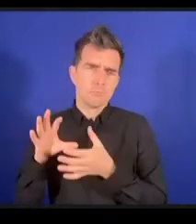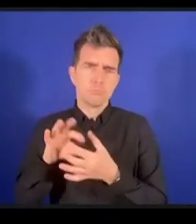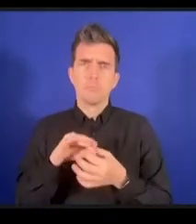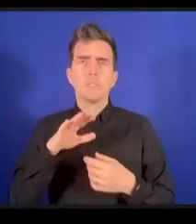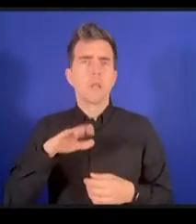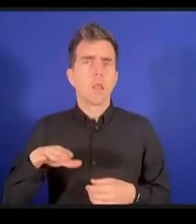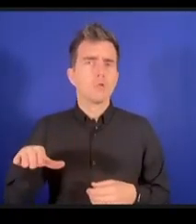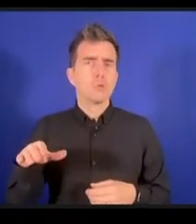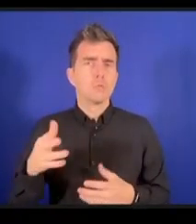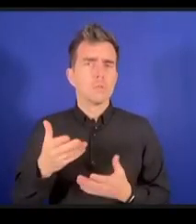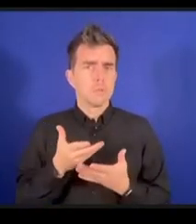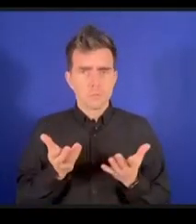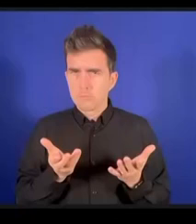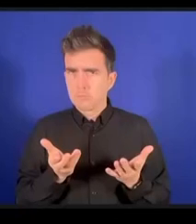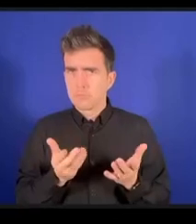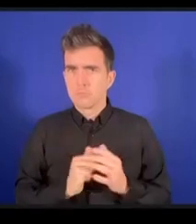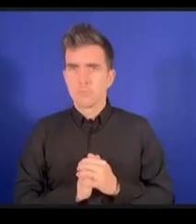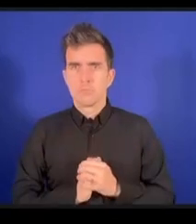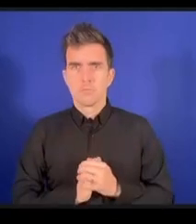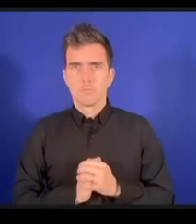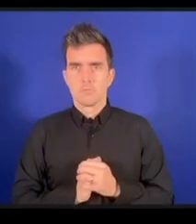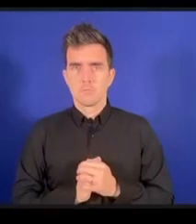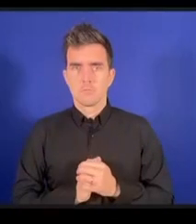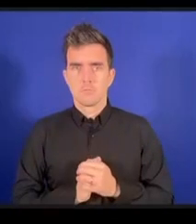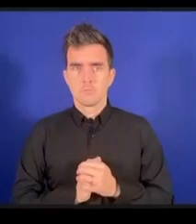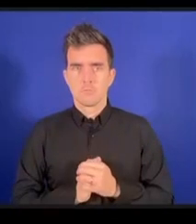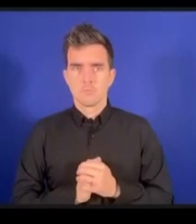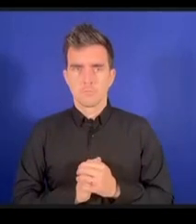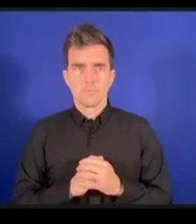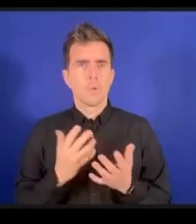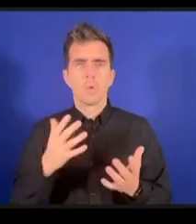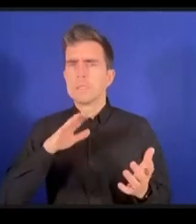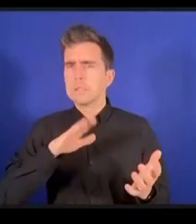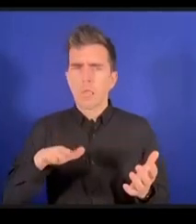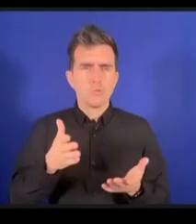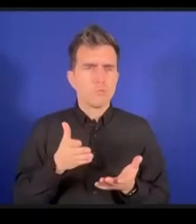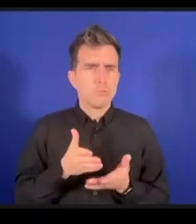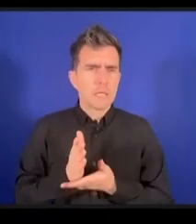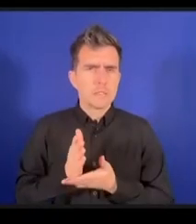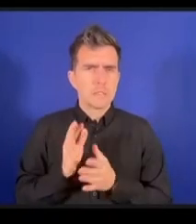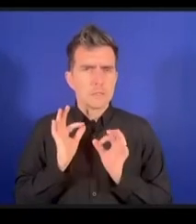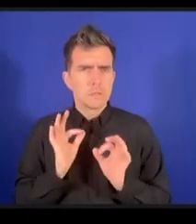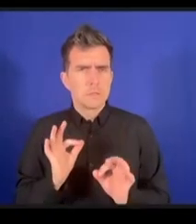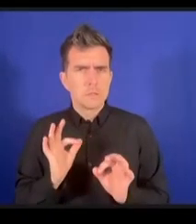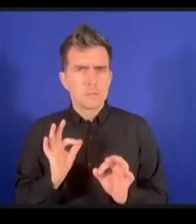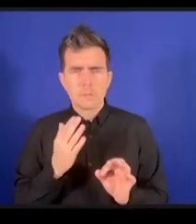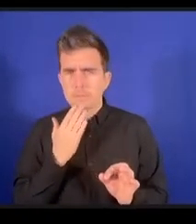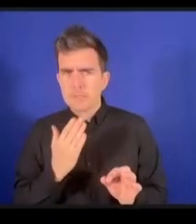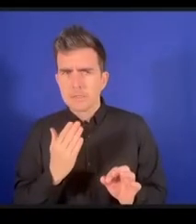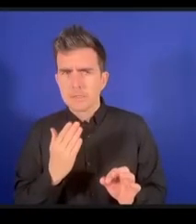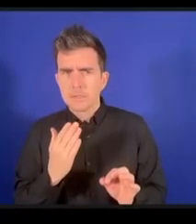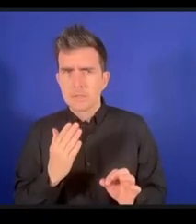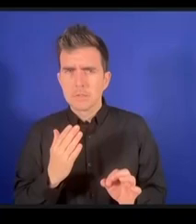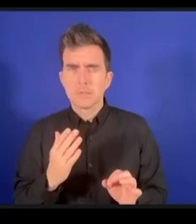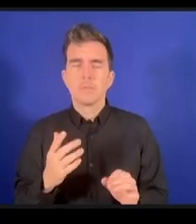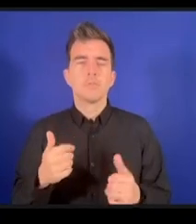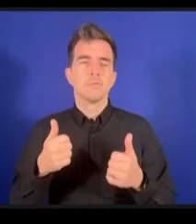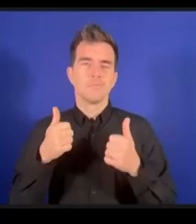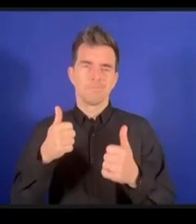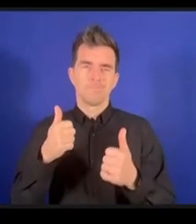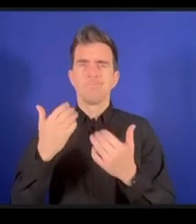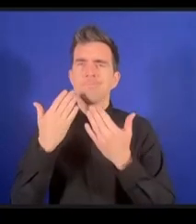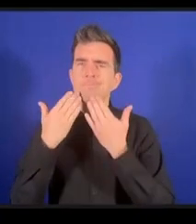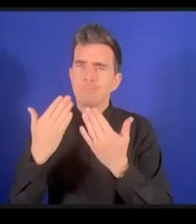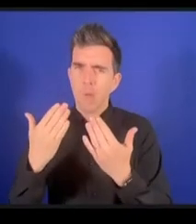ou les droits des enfants pour être plus précis merci beaucoup de me donner la parole merci beaucoup de